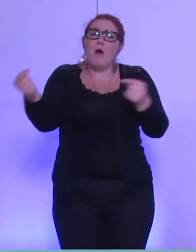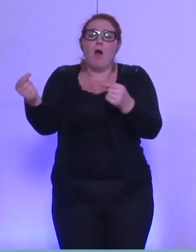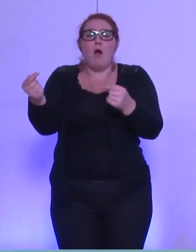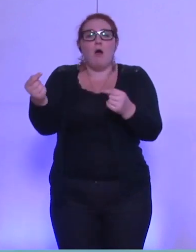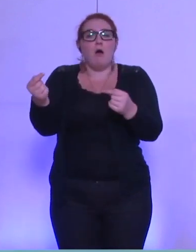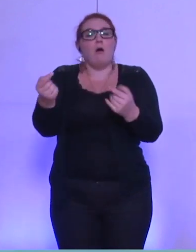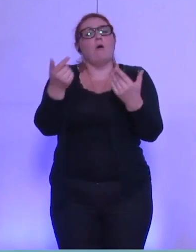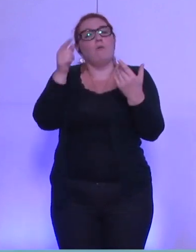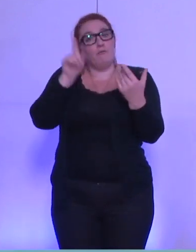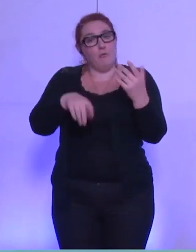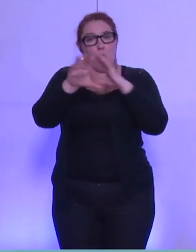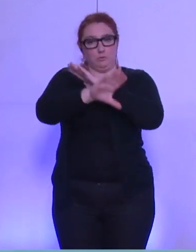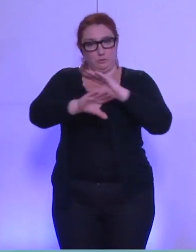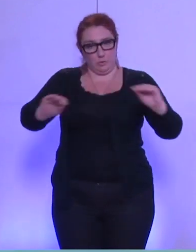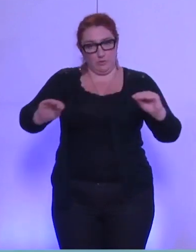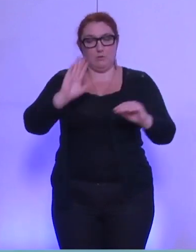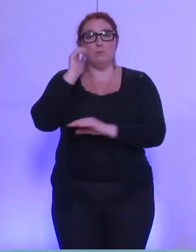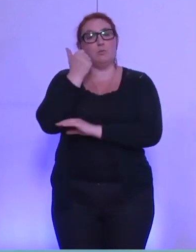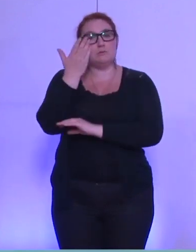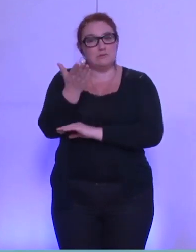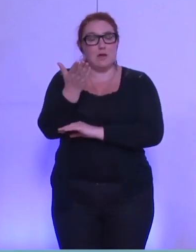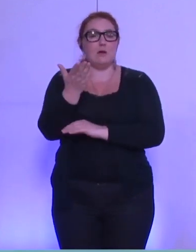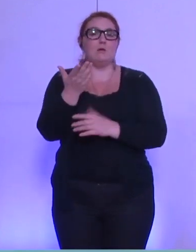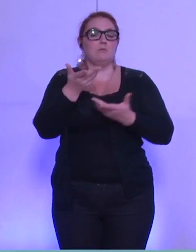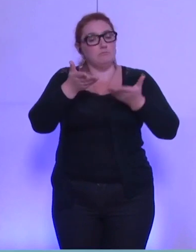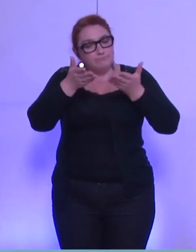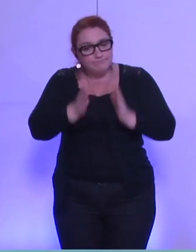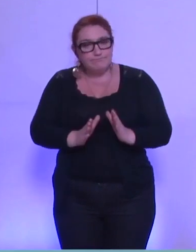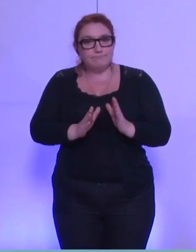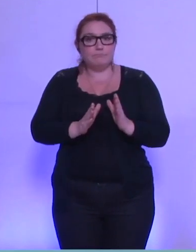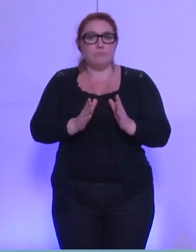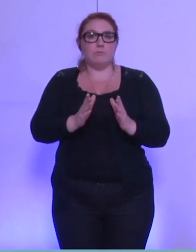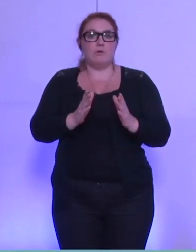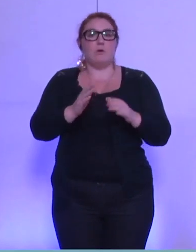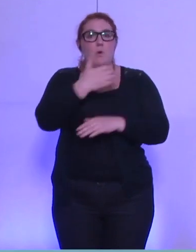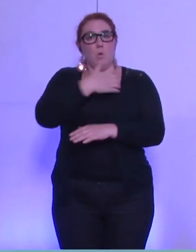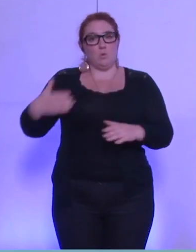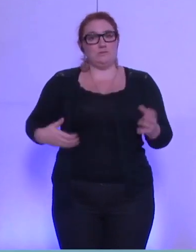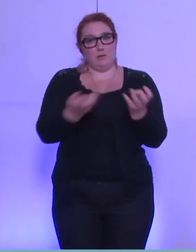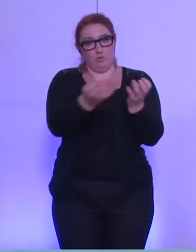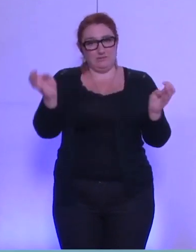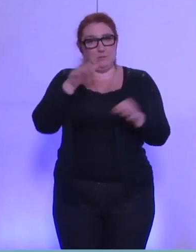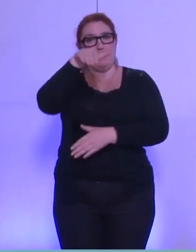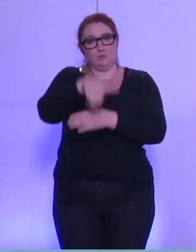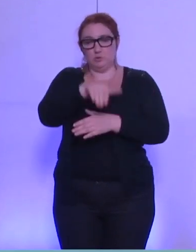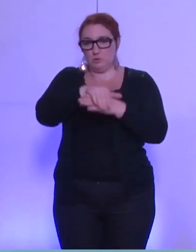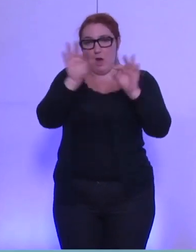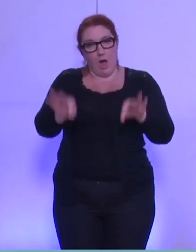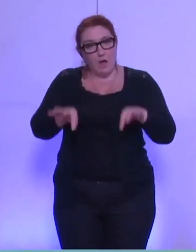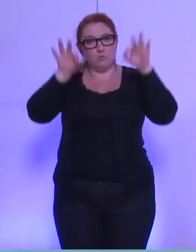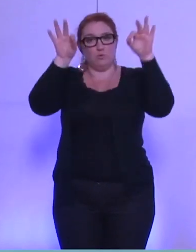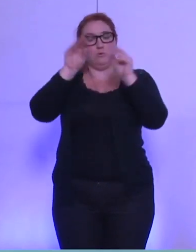nous avons convenu en conférence des présidents de reconvoquer, d'ajourner le conseil municipal pour ce soir et de le reconvoquer. Il